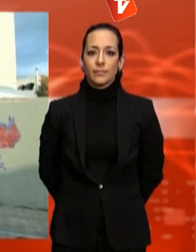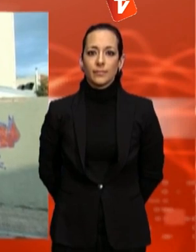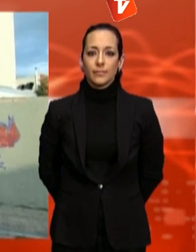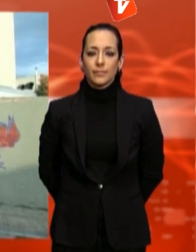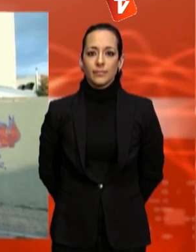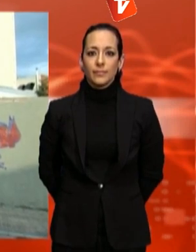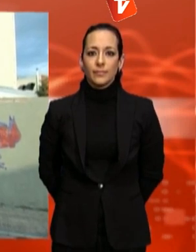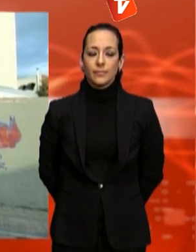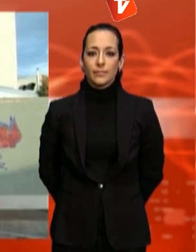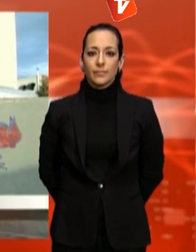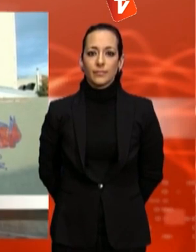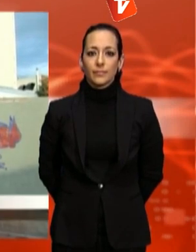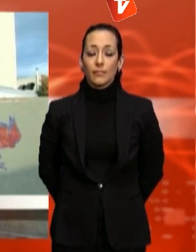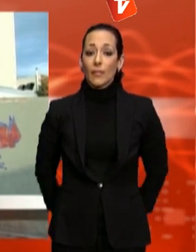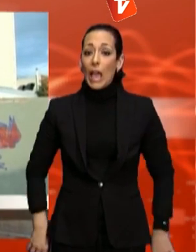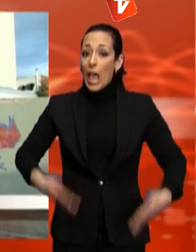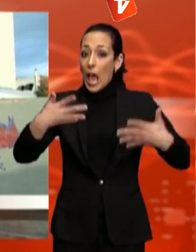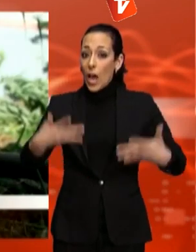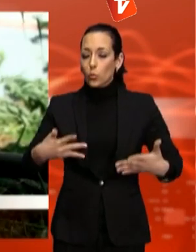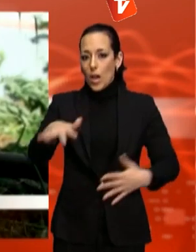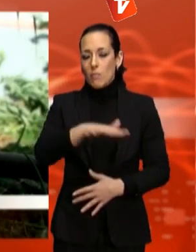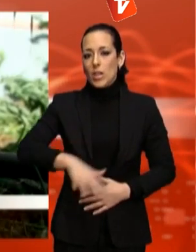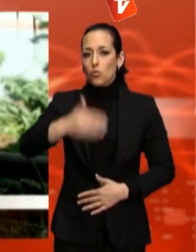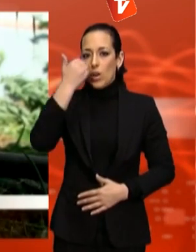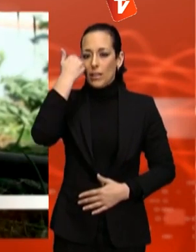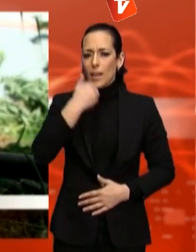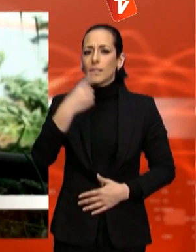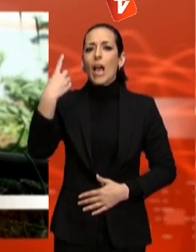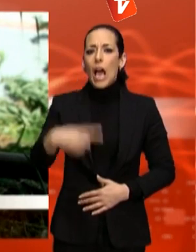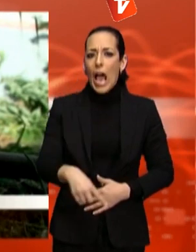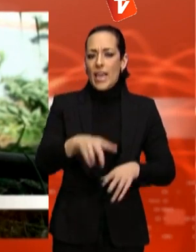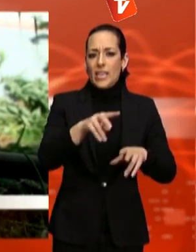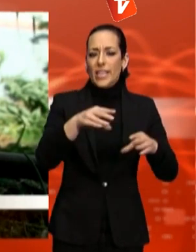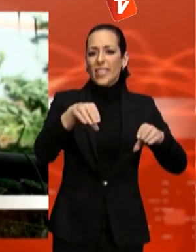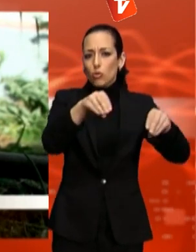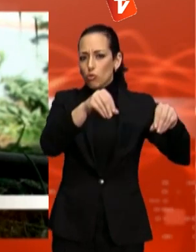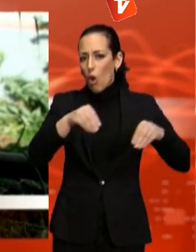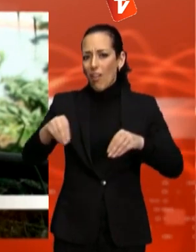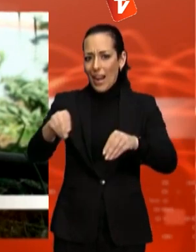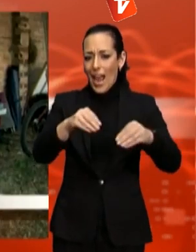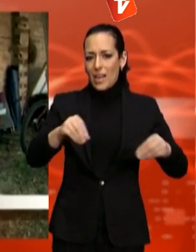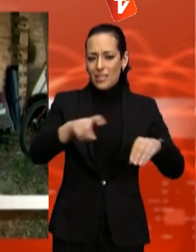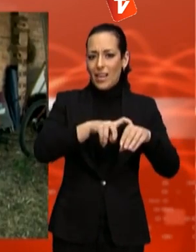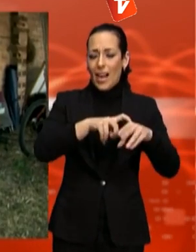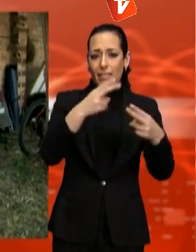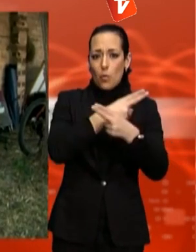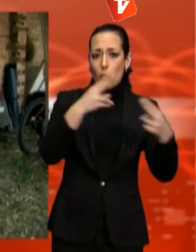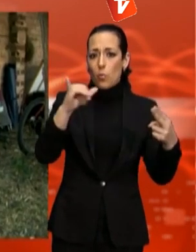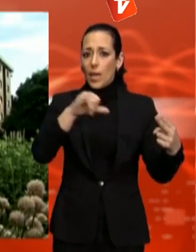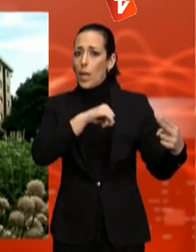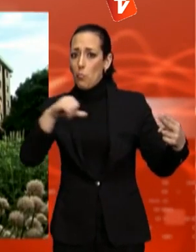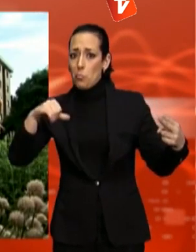Es calcula que actualment hi ha a Terrassa 200 solars privats i 80 públics en desús i de més de 500 metres